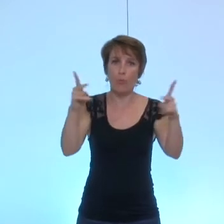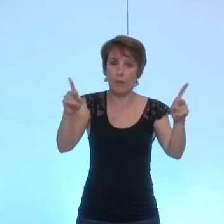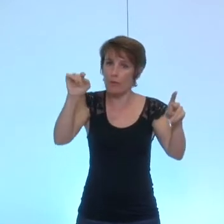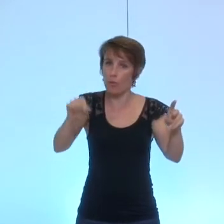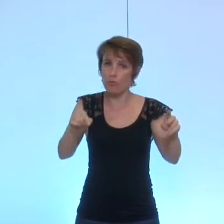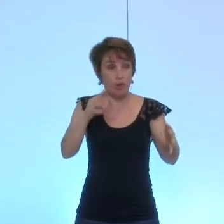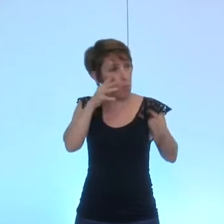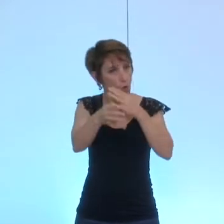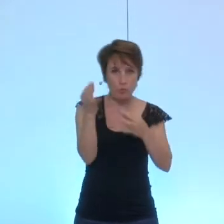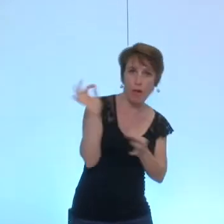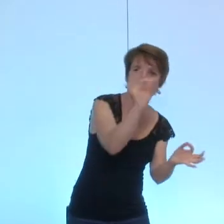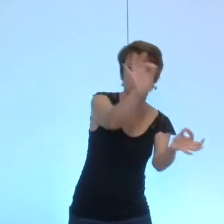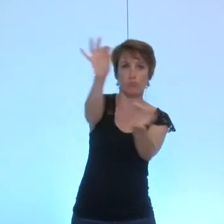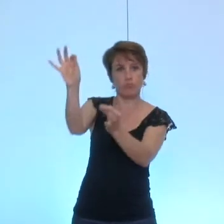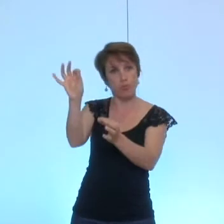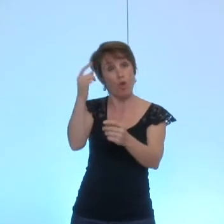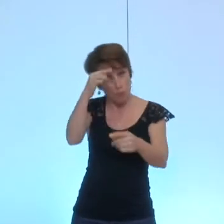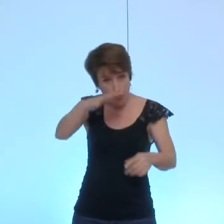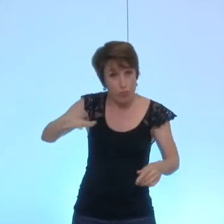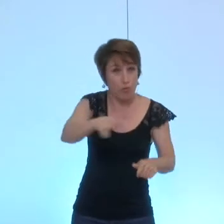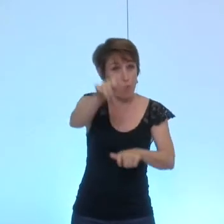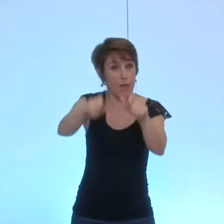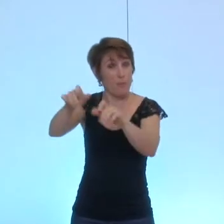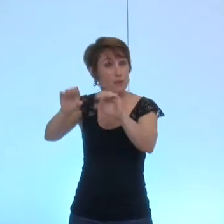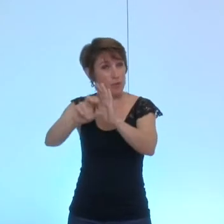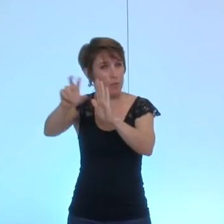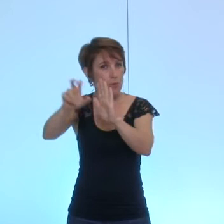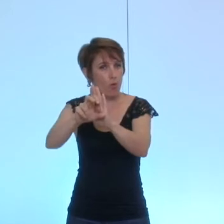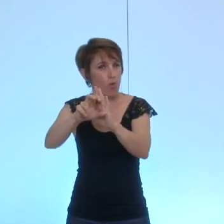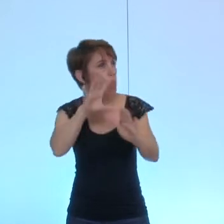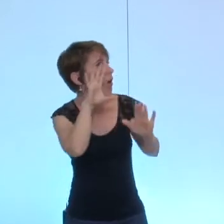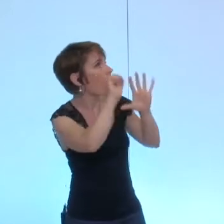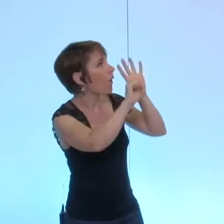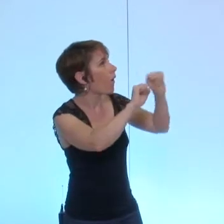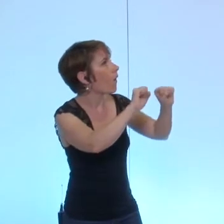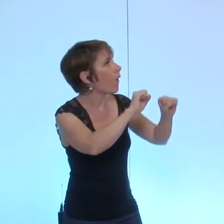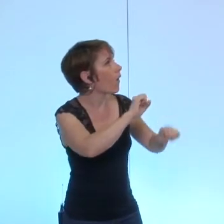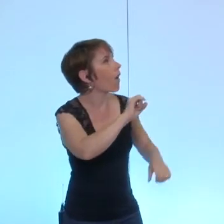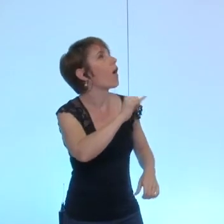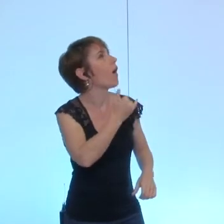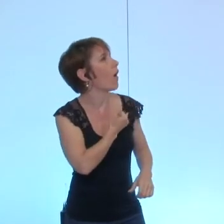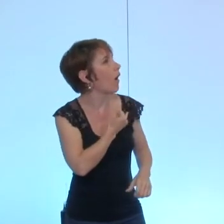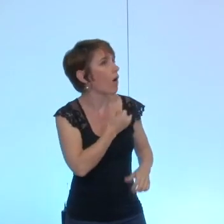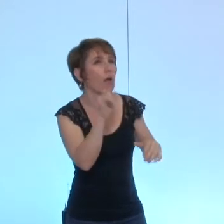que les grenoblois mesurent qui bénéficient et dans quelle proportion de cette aide